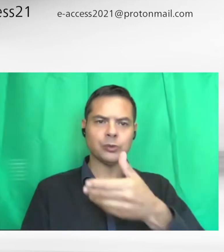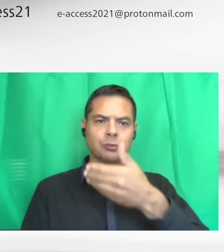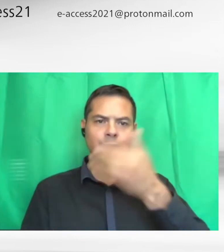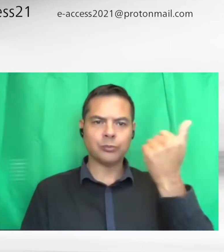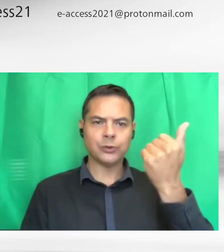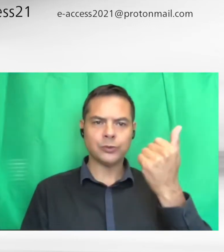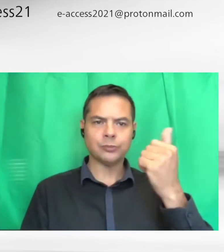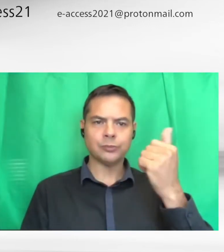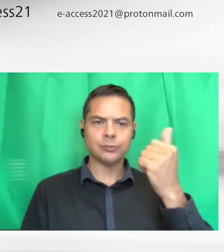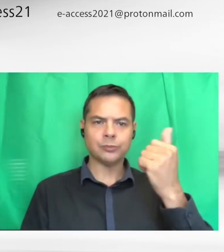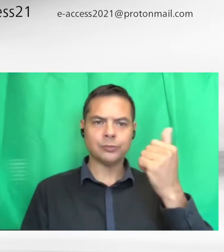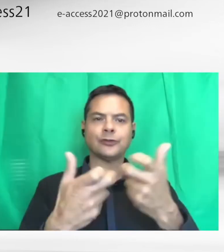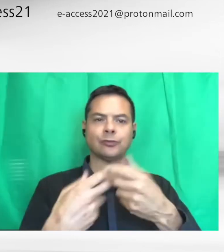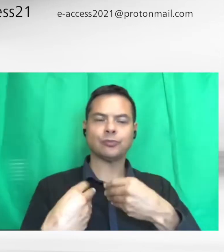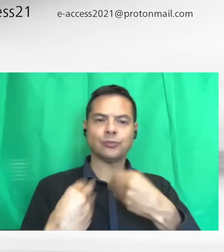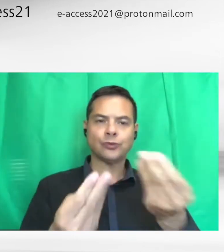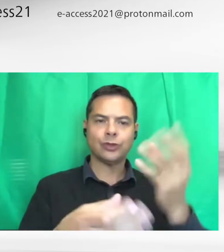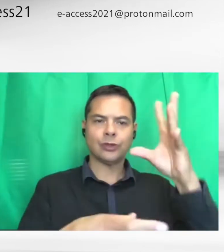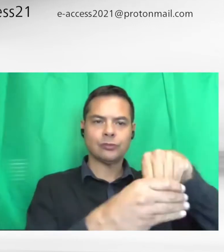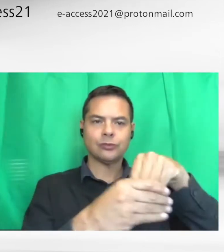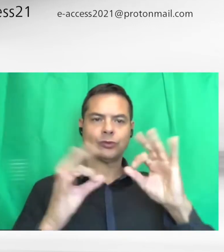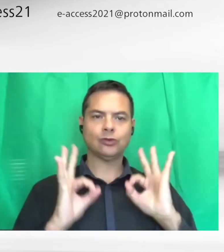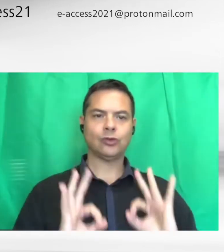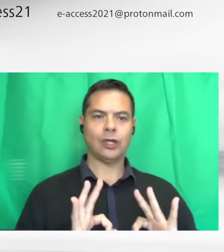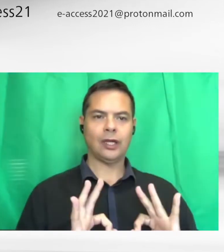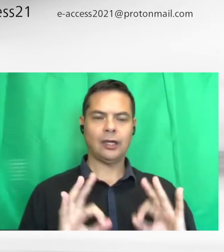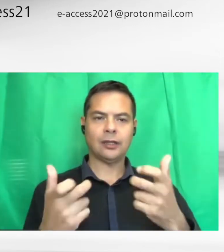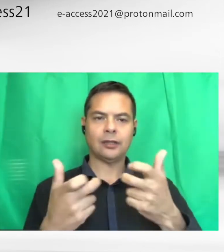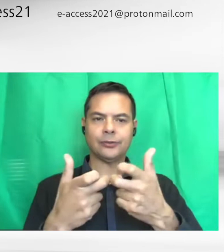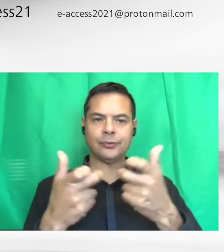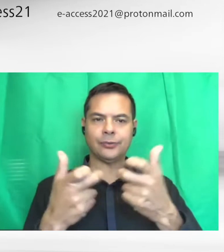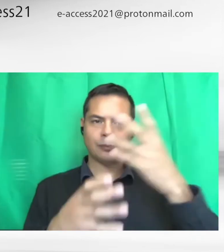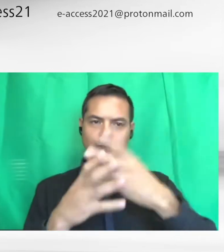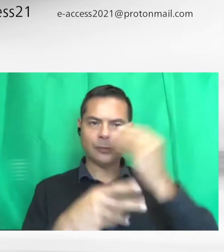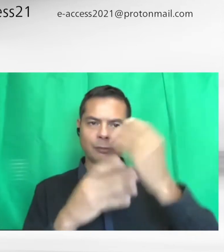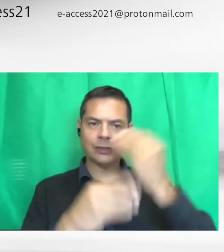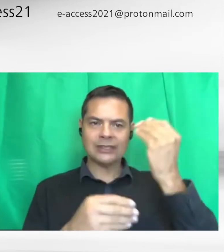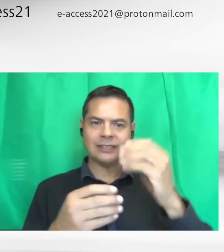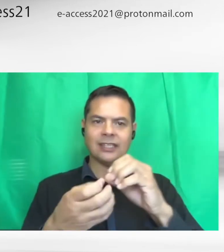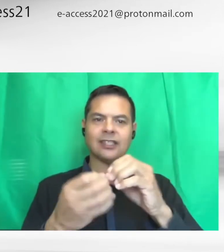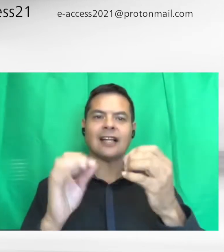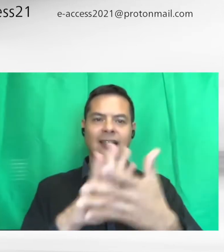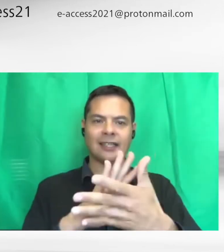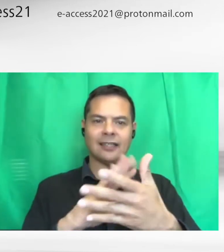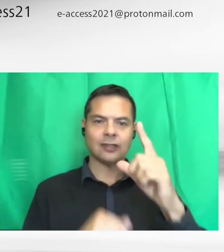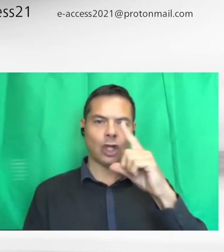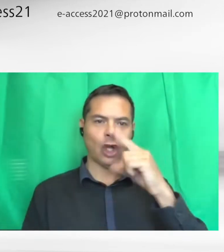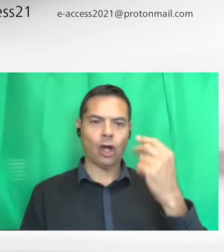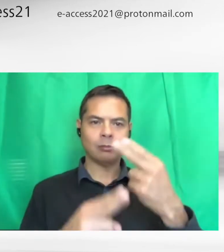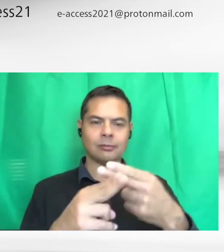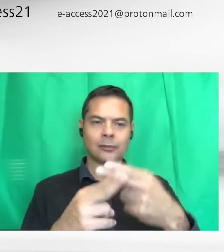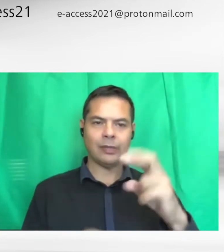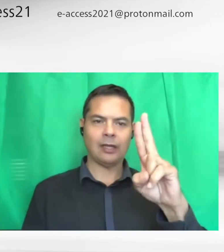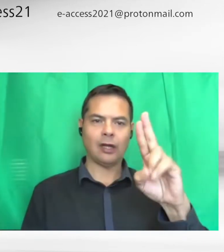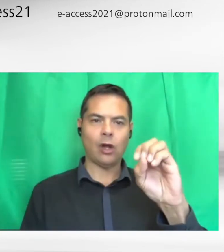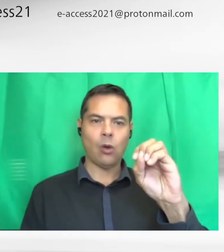dans le domaine de l'apprentissage en ligne. Et donc, c'est Romain Lanners qui va nous en parler.